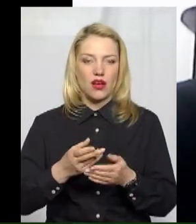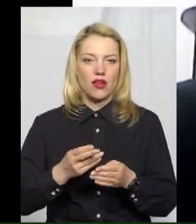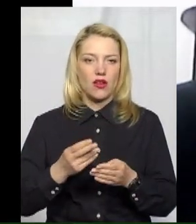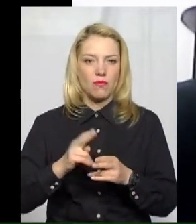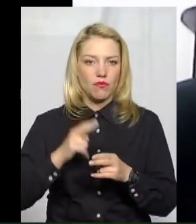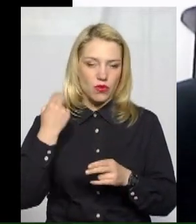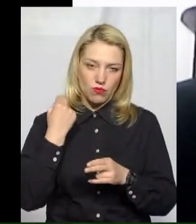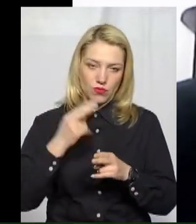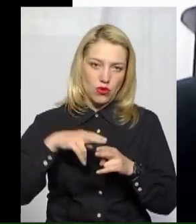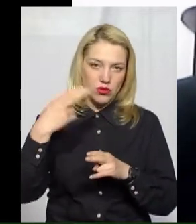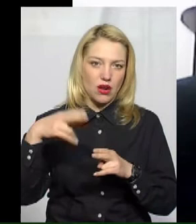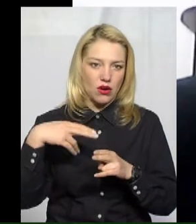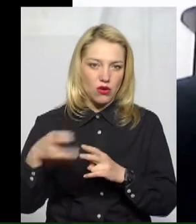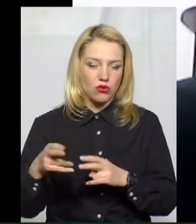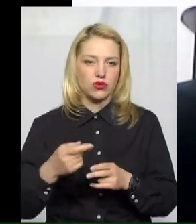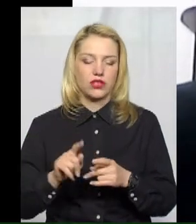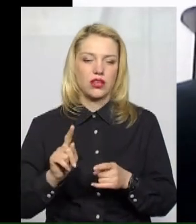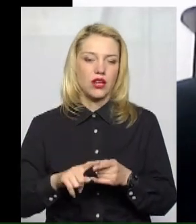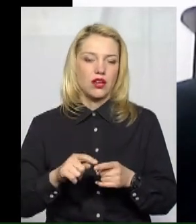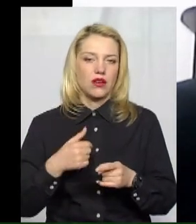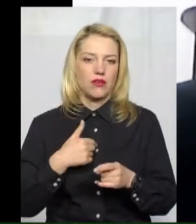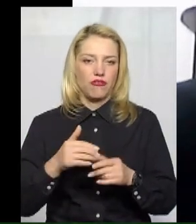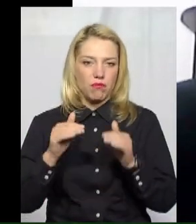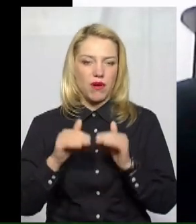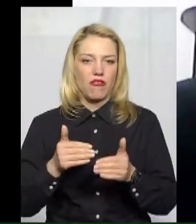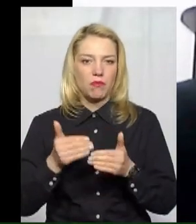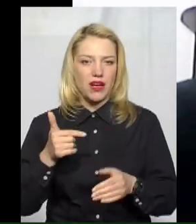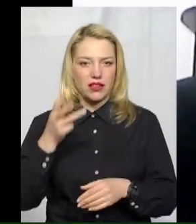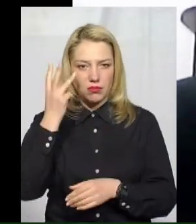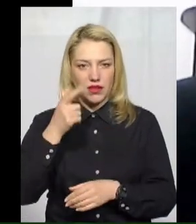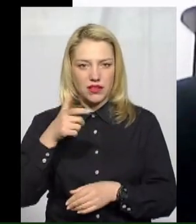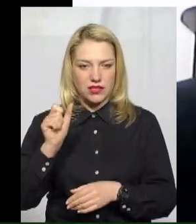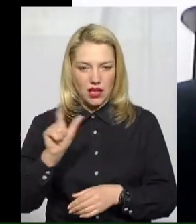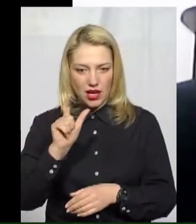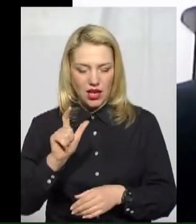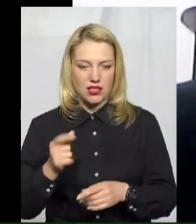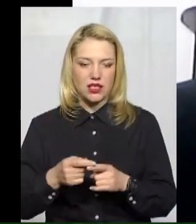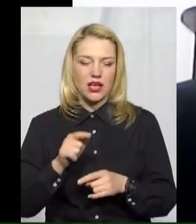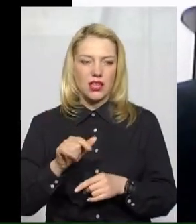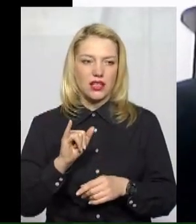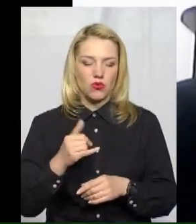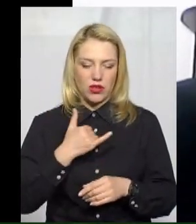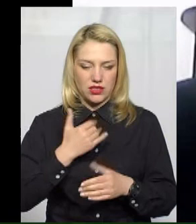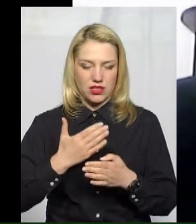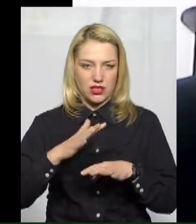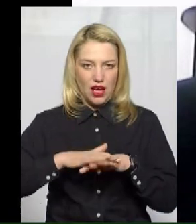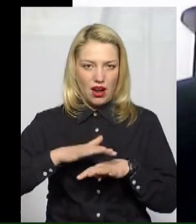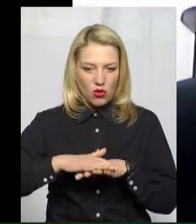розраховуємося, на сідій розподільчий рахунок, який автоматично відраховує кошти на Хмельницьк Газ, ну і, відповідно, і на НАК.